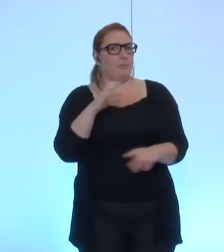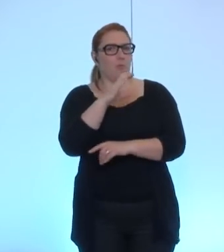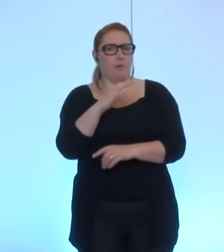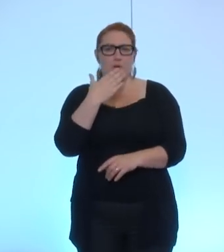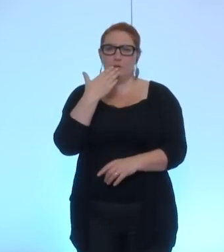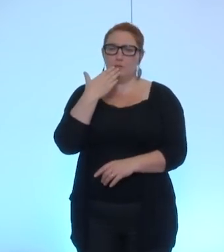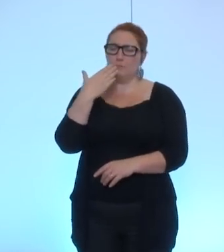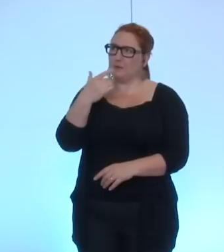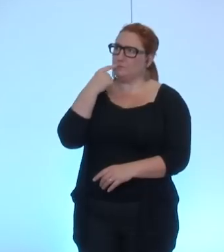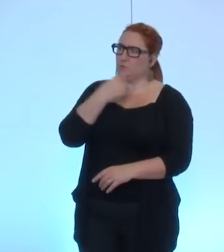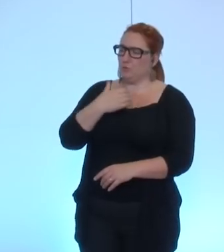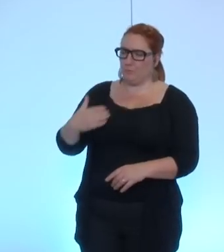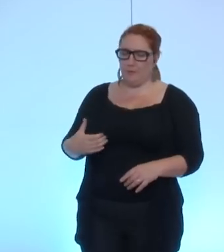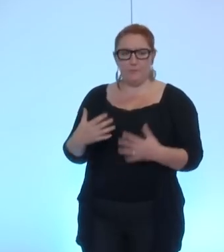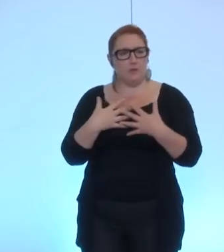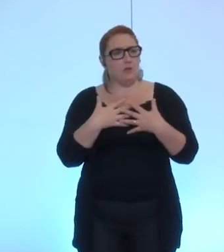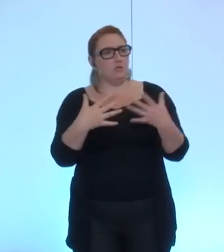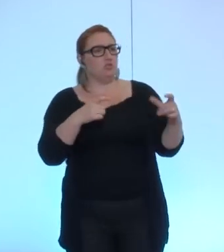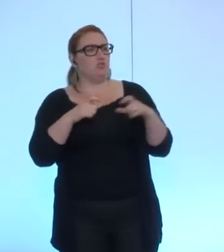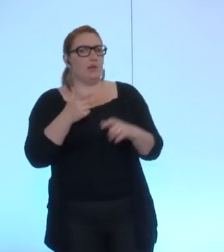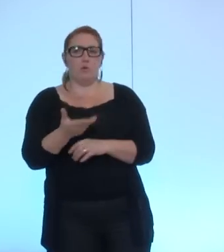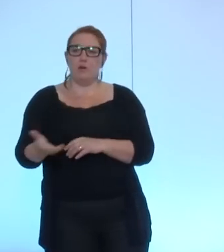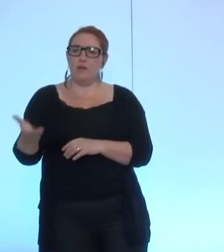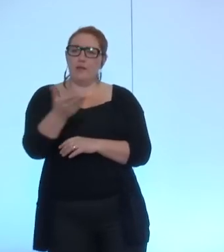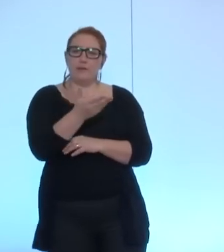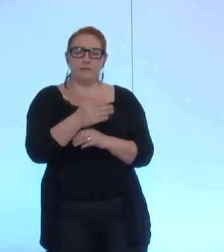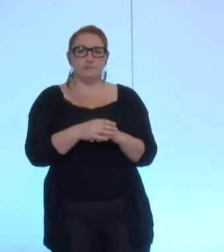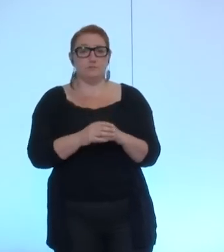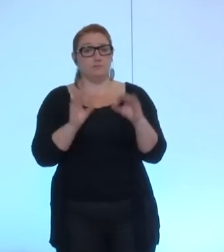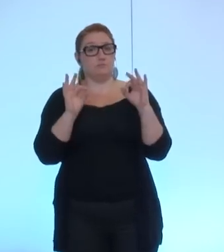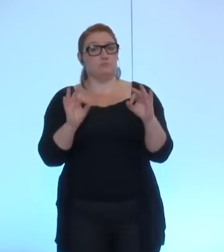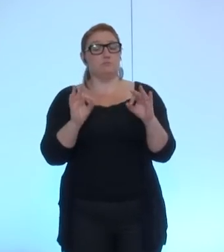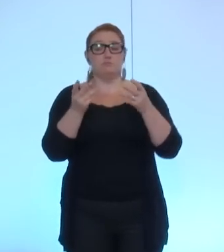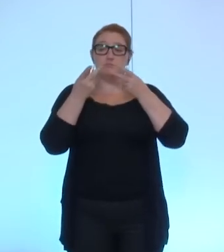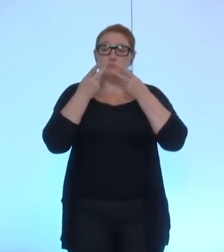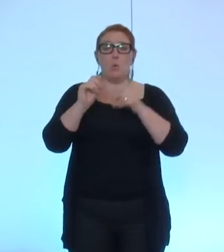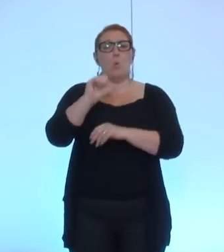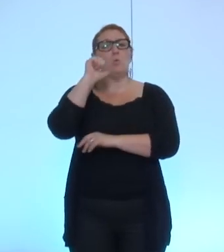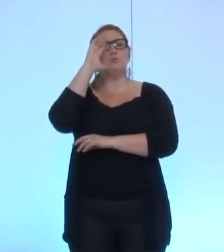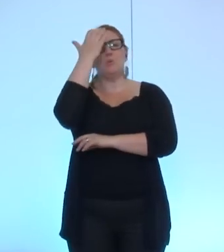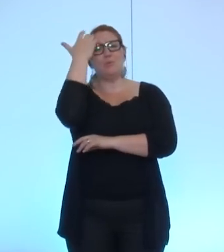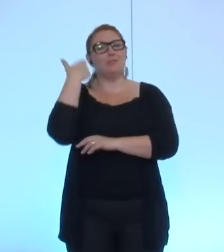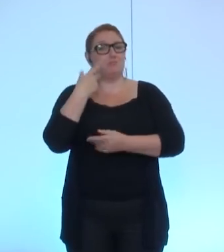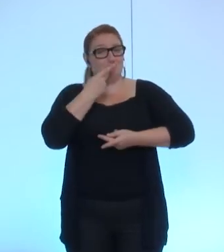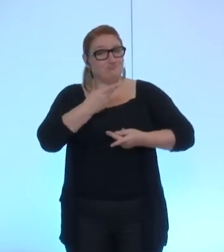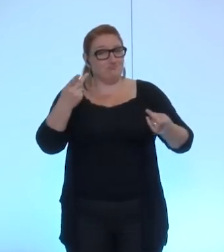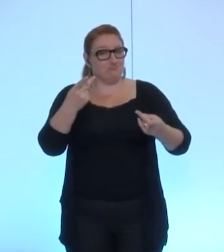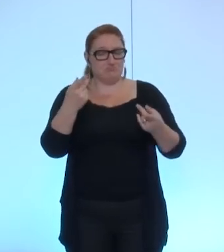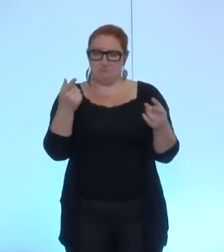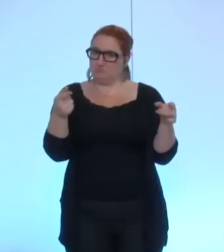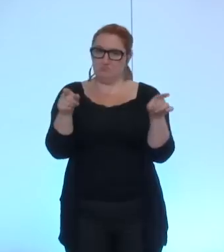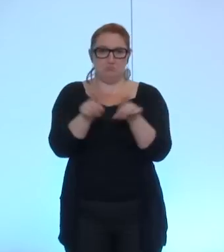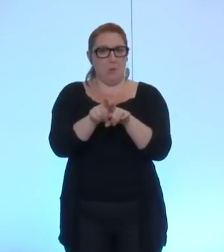le maire mes chers collègues conformément à ce que nous annoncions le 11 août dernier nous allons donc ce soir